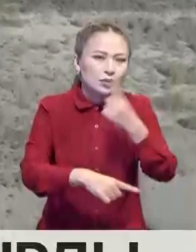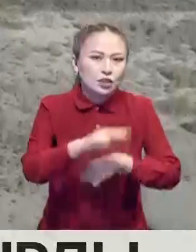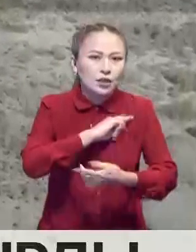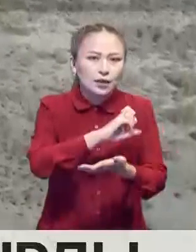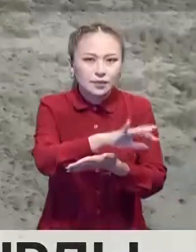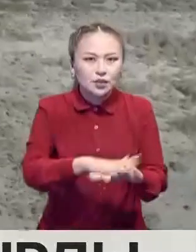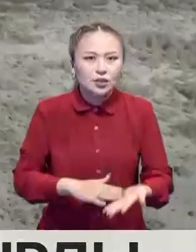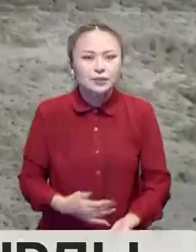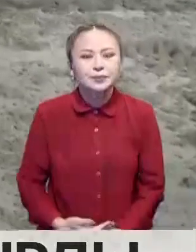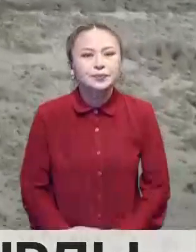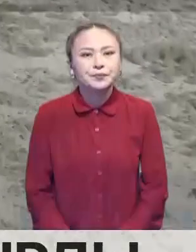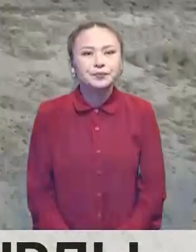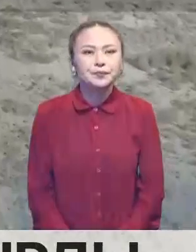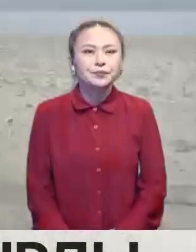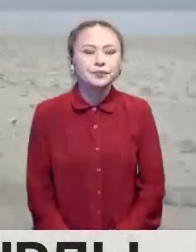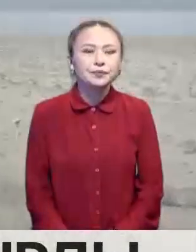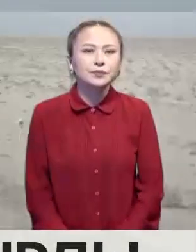жұмыстарын жалғастырып жатыр.